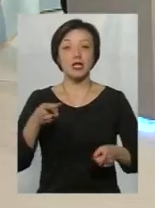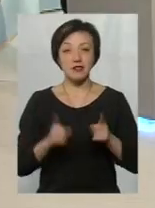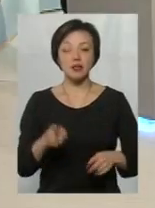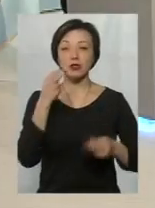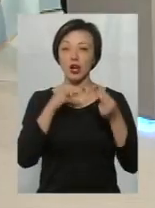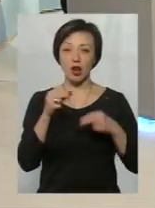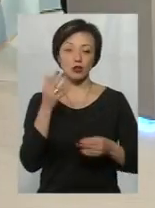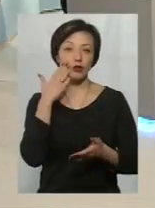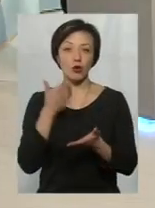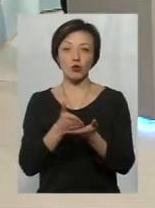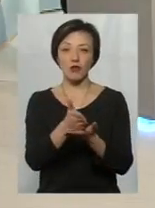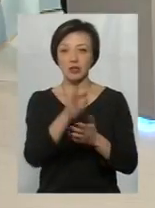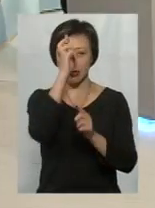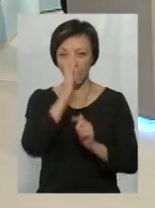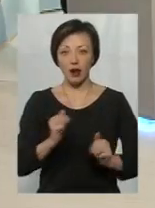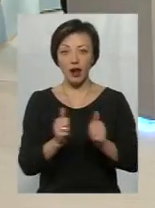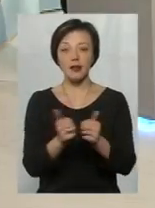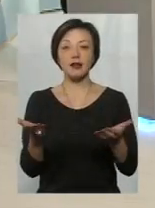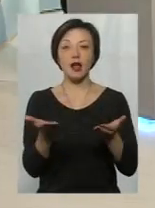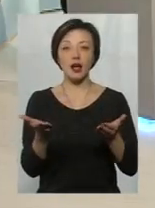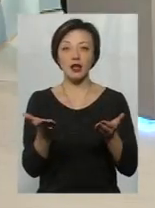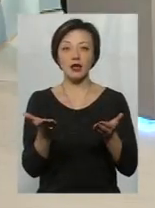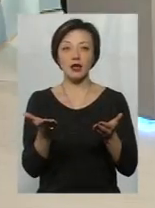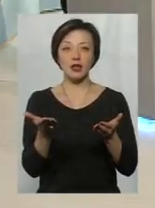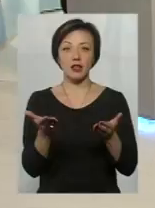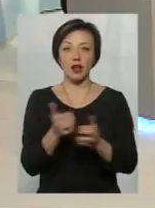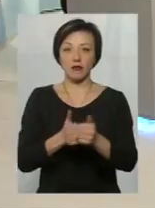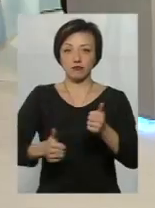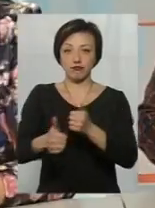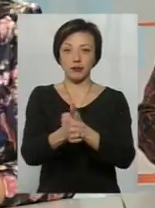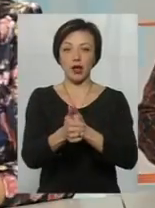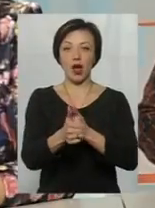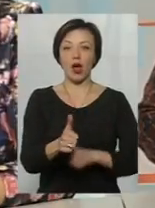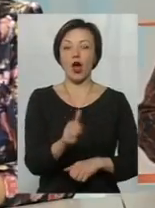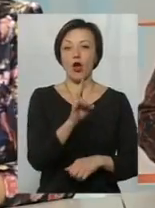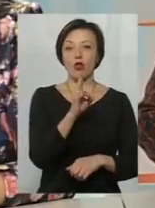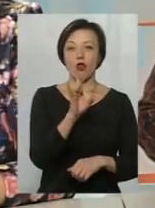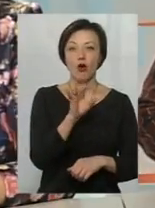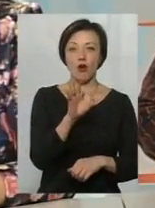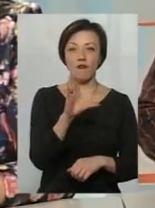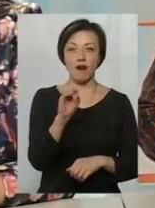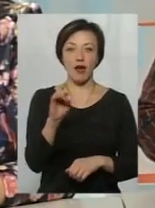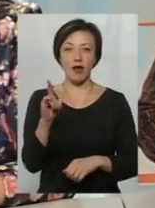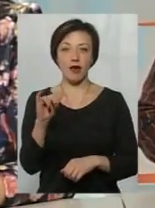найкраще орієнтуватися на країни, які в чолівці освіти. Норвегія, скандинавські країни.